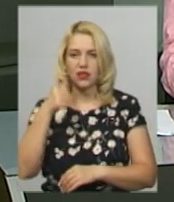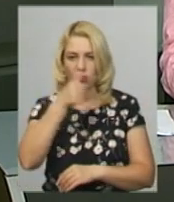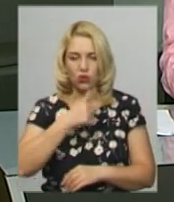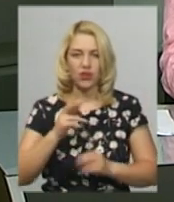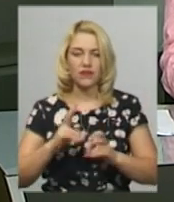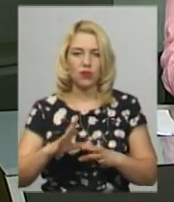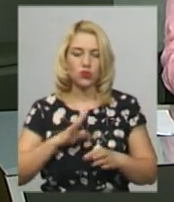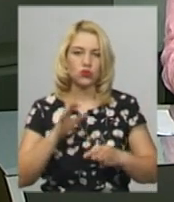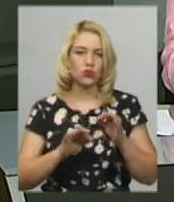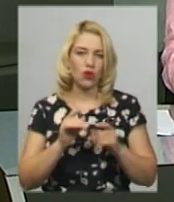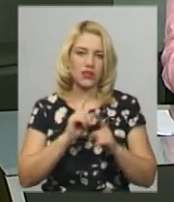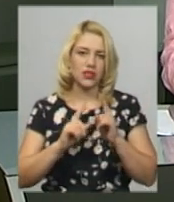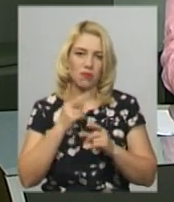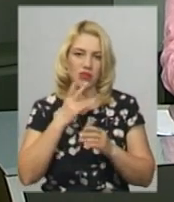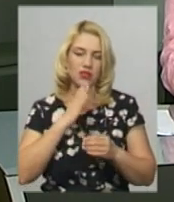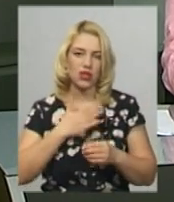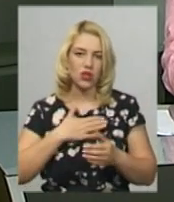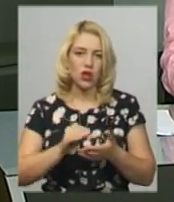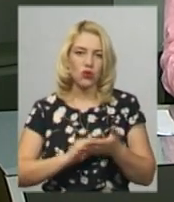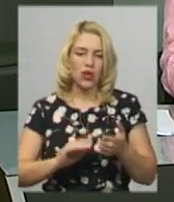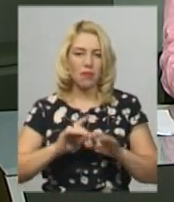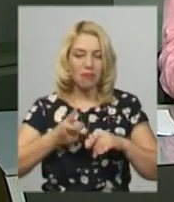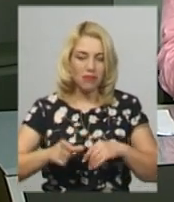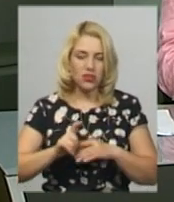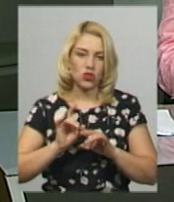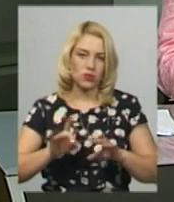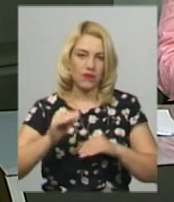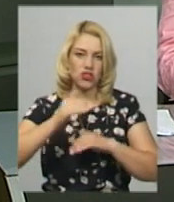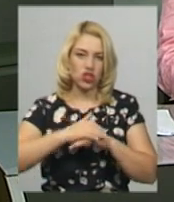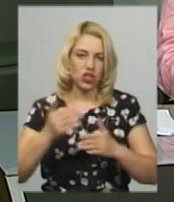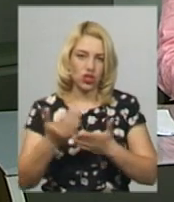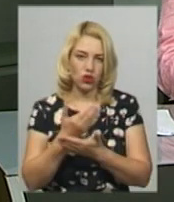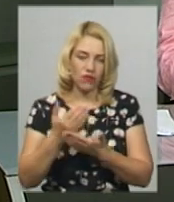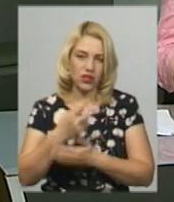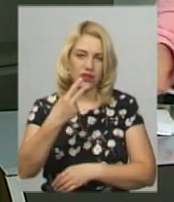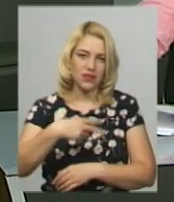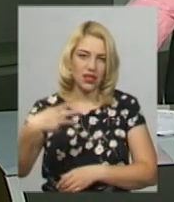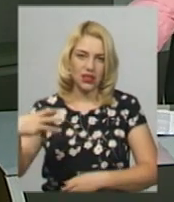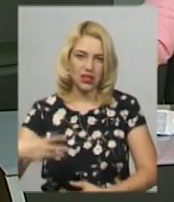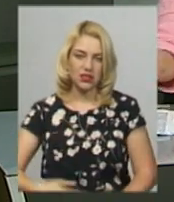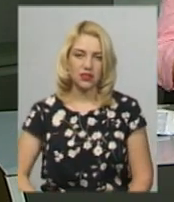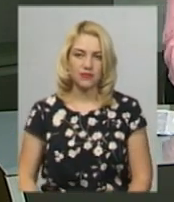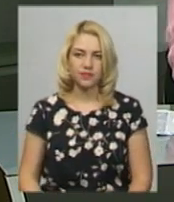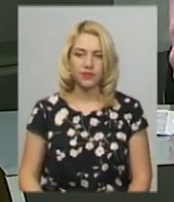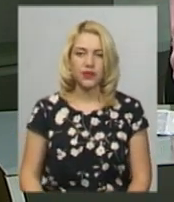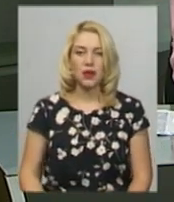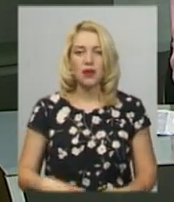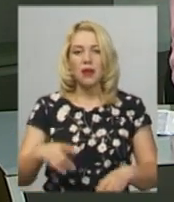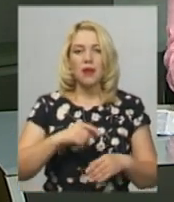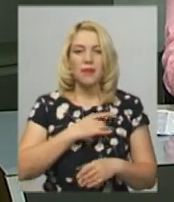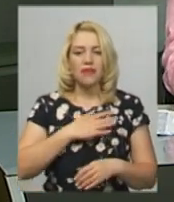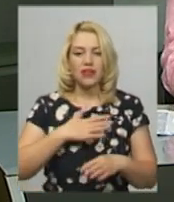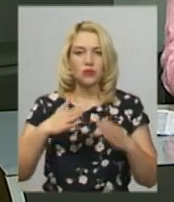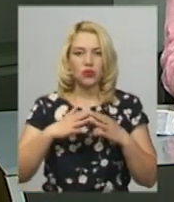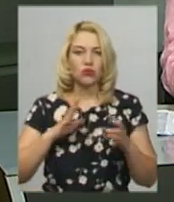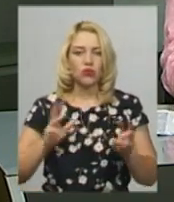відбувалося судове засідання, бачив Михайло Жила. Більше він розповість у випуску новин о 20.30. Приватний будинок